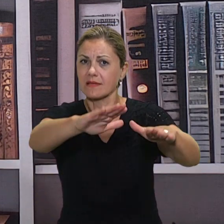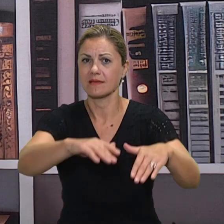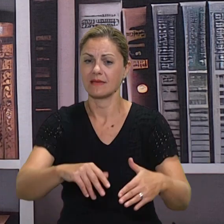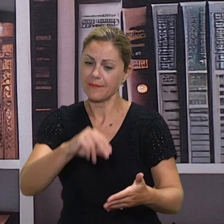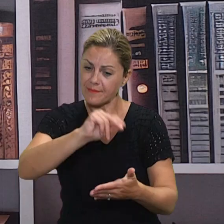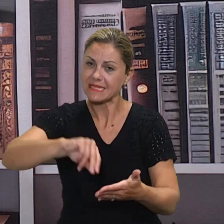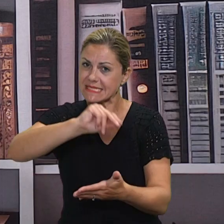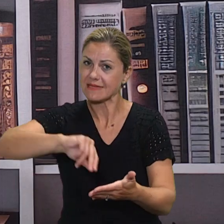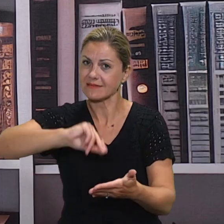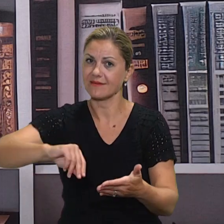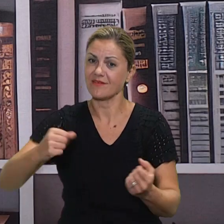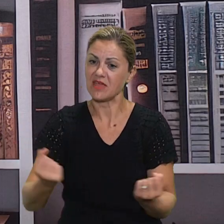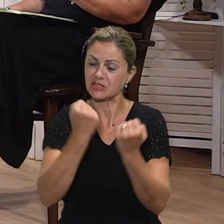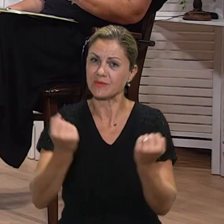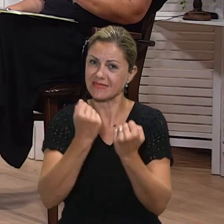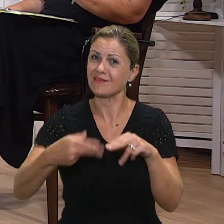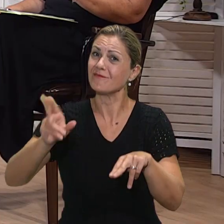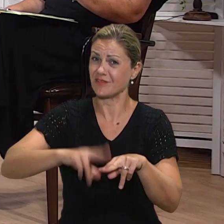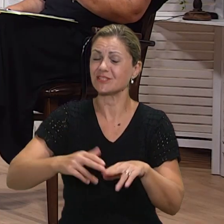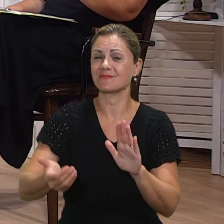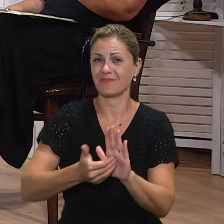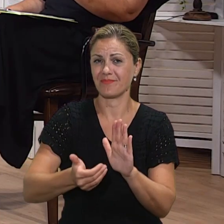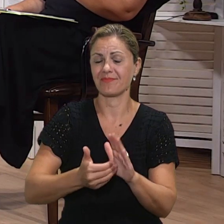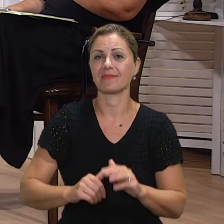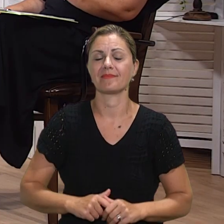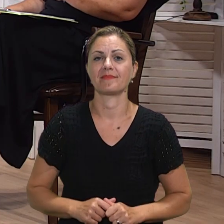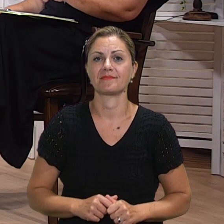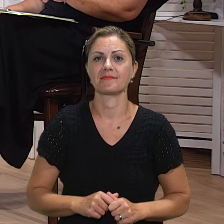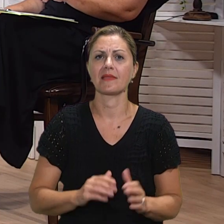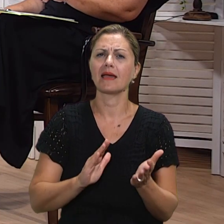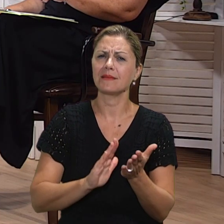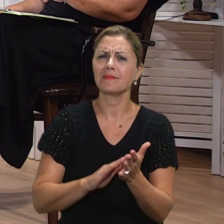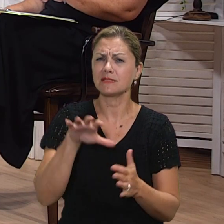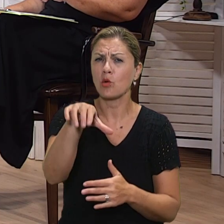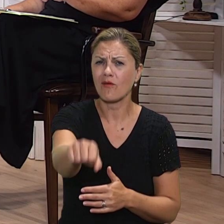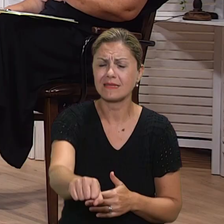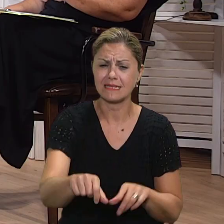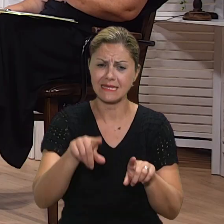i samo pisati. Kako im dati potice kad praktični ti ne znaju čitati sa razumijevanjem?